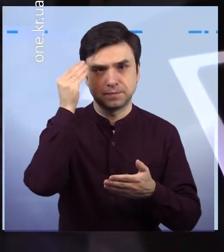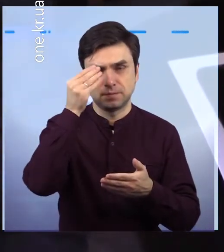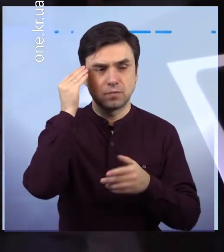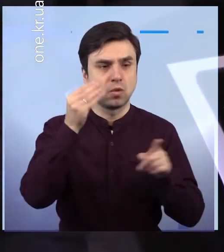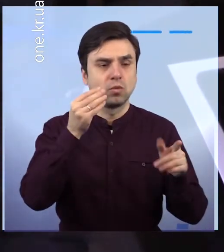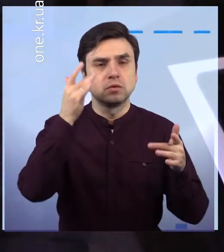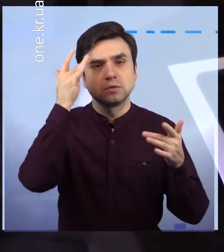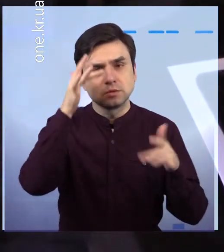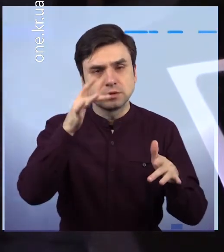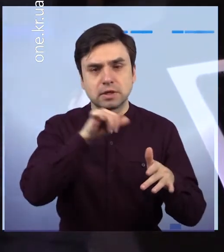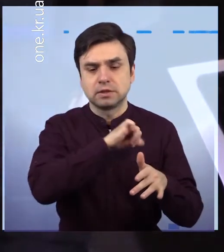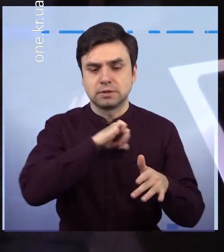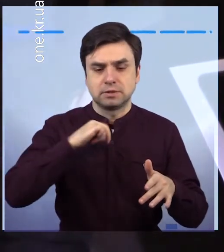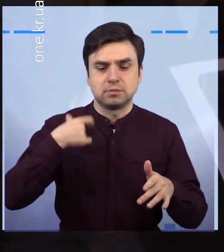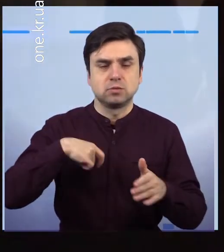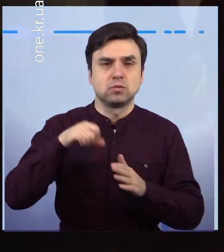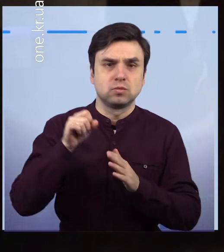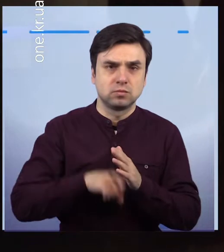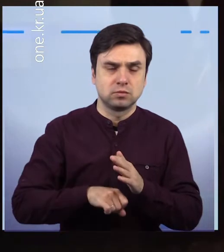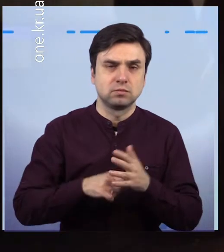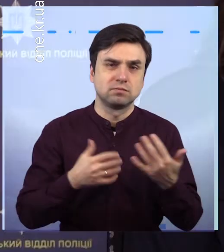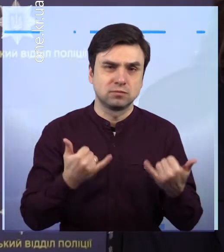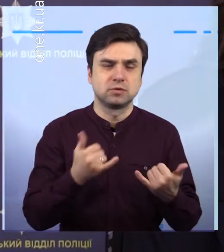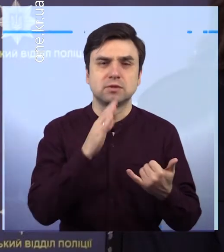самогубство. Наразі дівчину затримали.